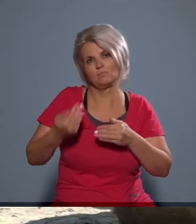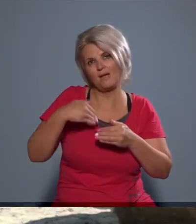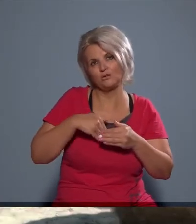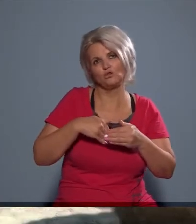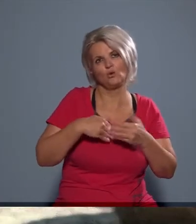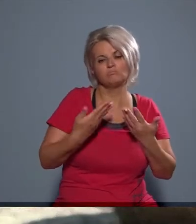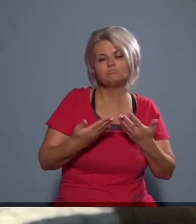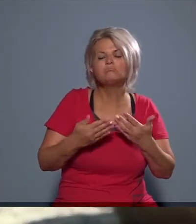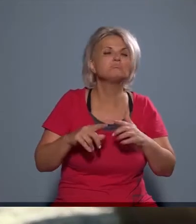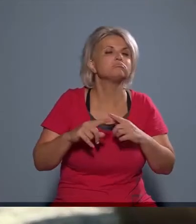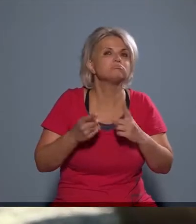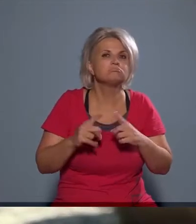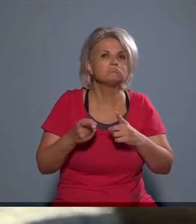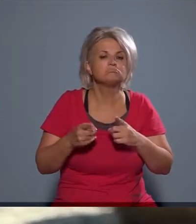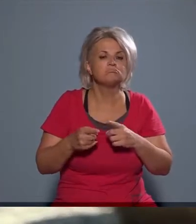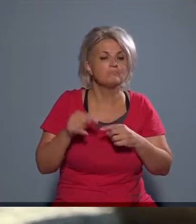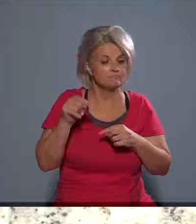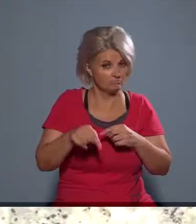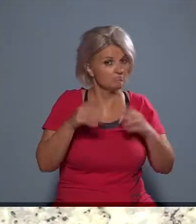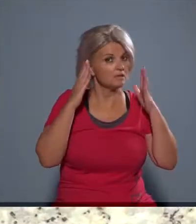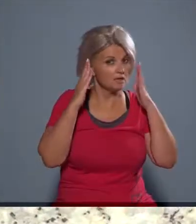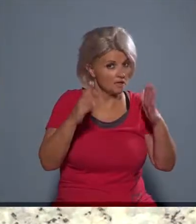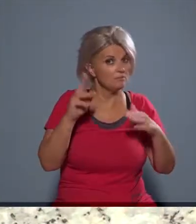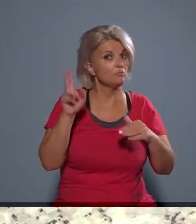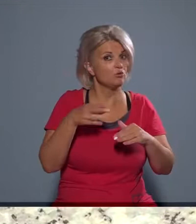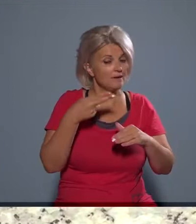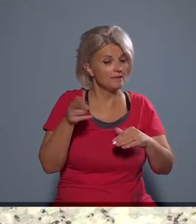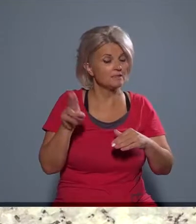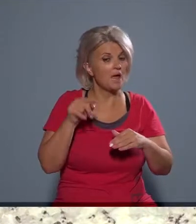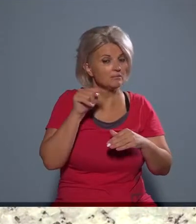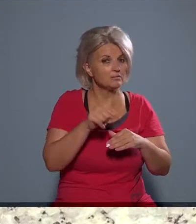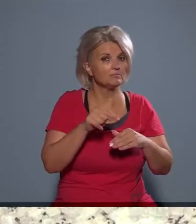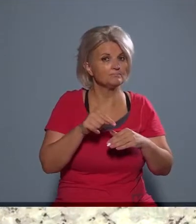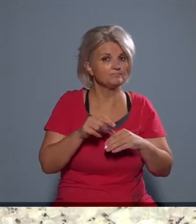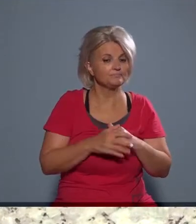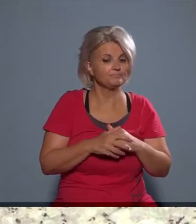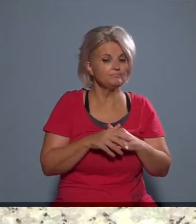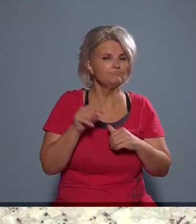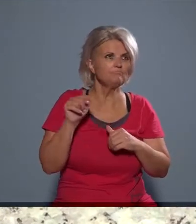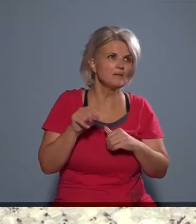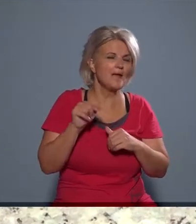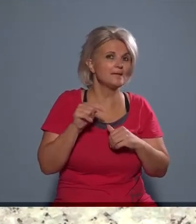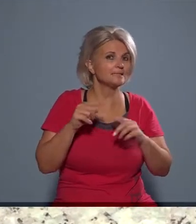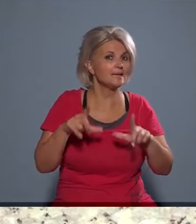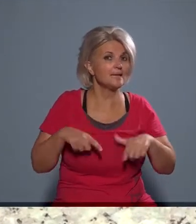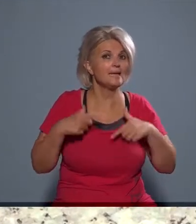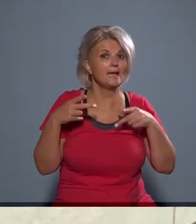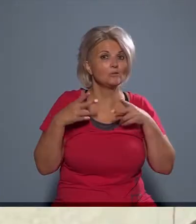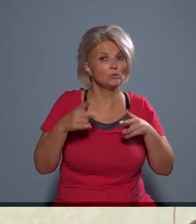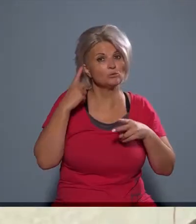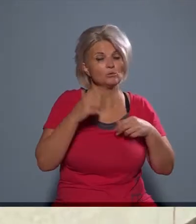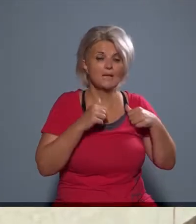Jól veszem le, hogy neked akkor a kezdetek óta meg volt a hited a művészetben, a művészet létjósultságában, hogy ez egy